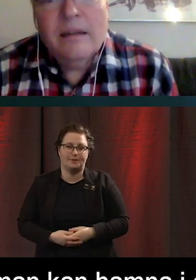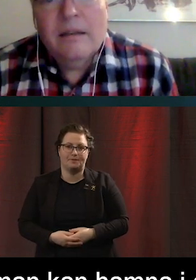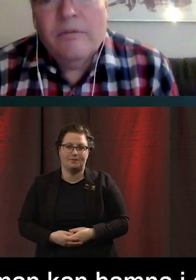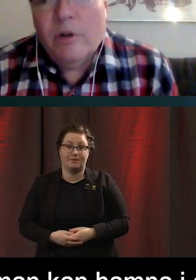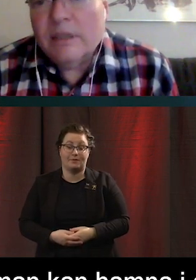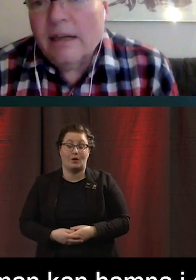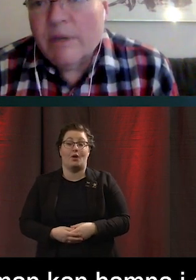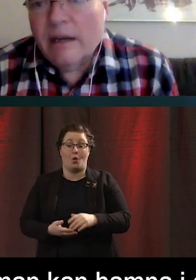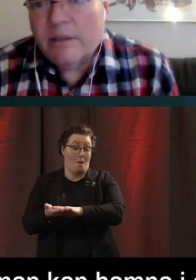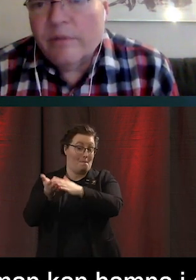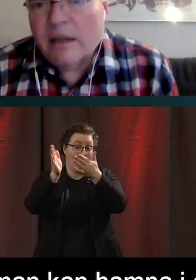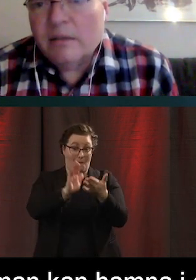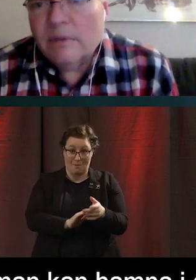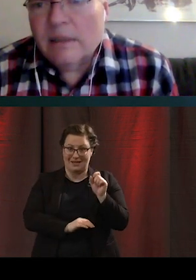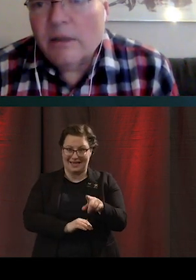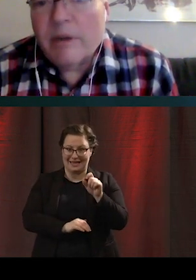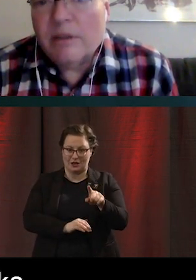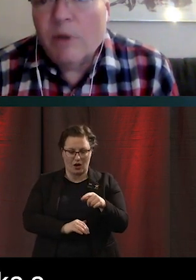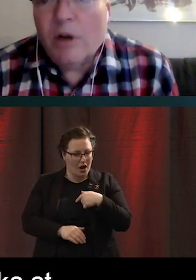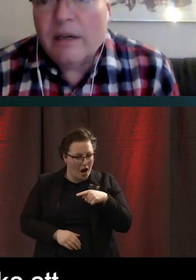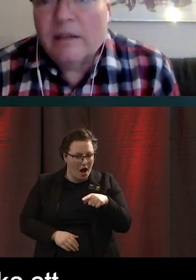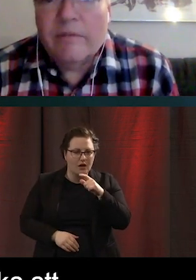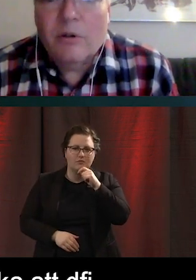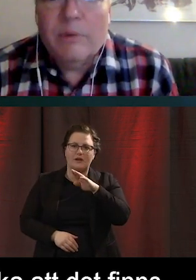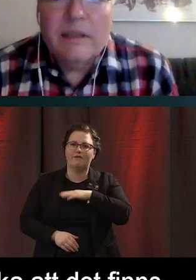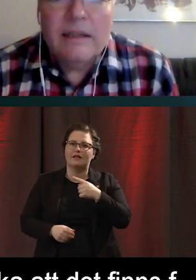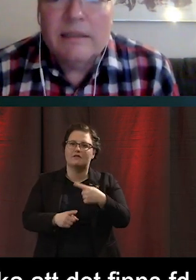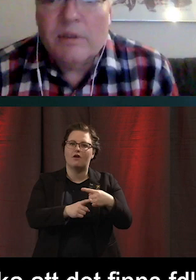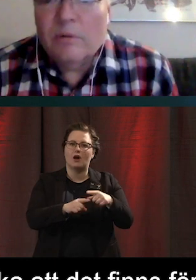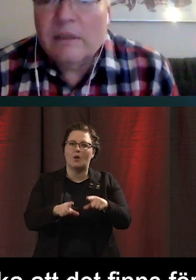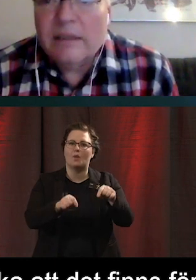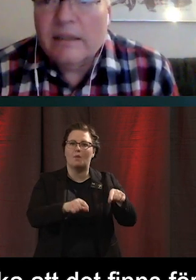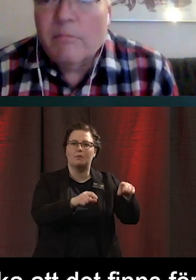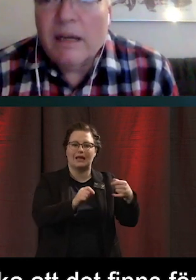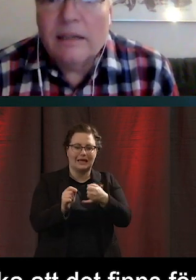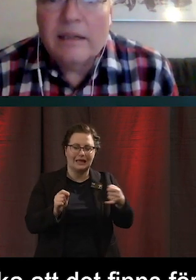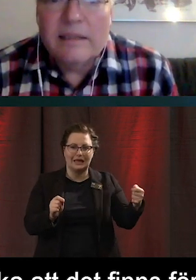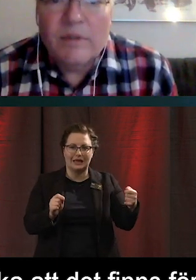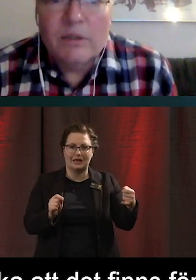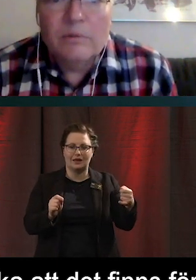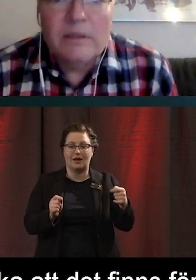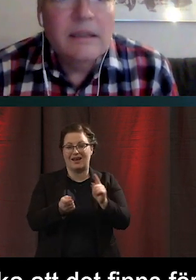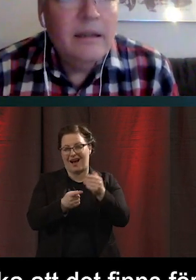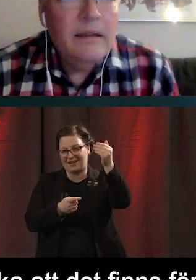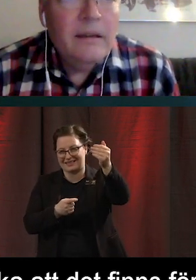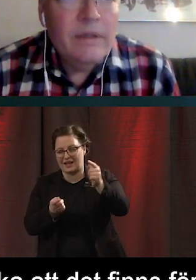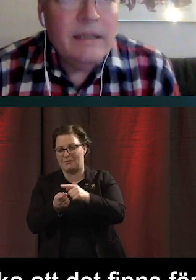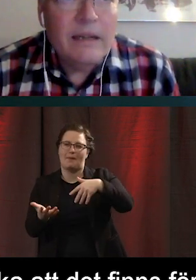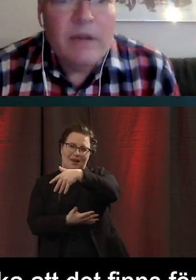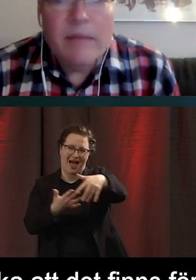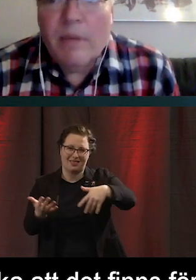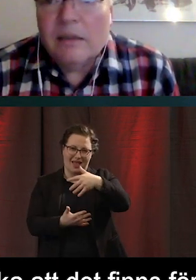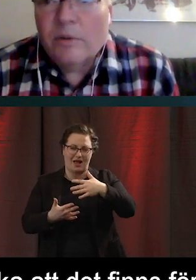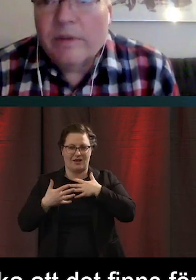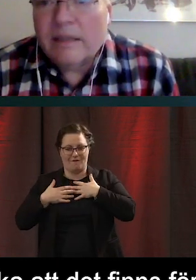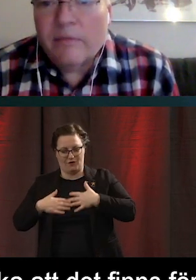fördelar med det här som vi kan ta med oss tillbaka. När vi kommer till den här situationen att det kanske är en blandad situation. Vissa